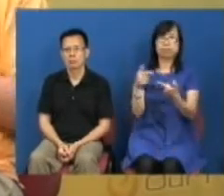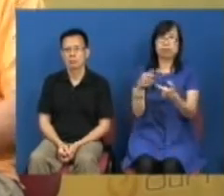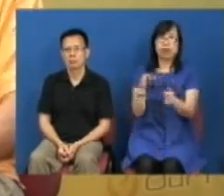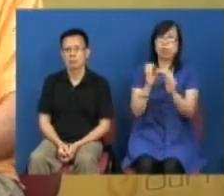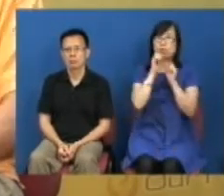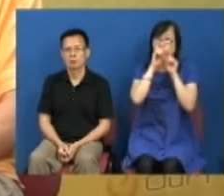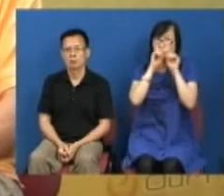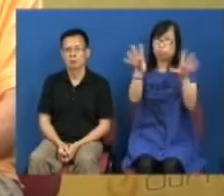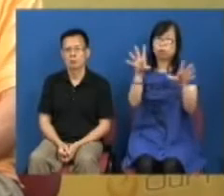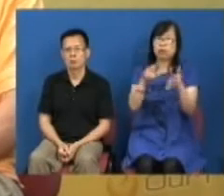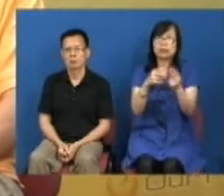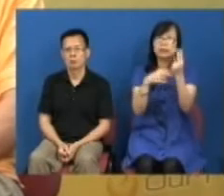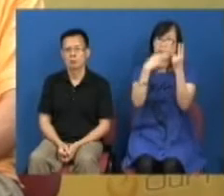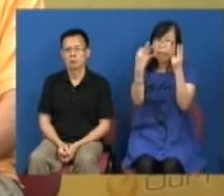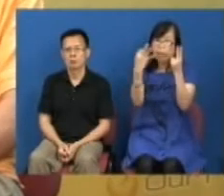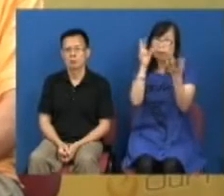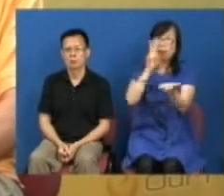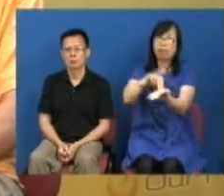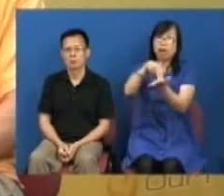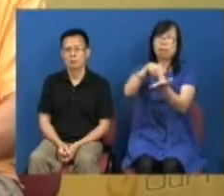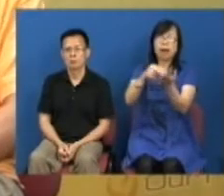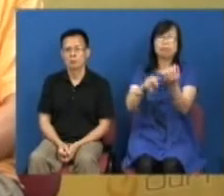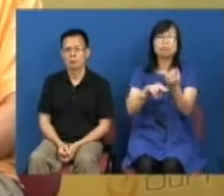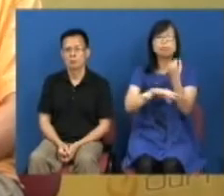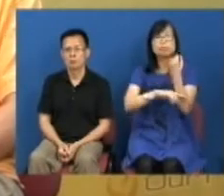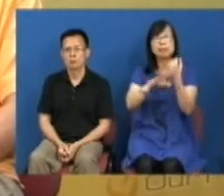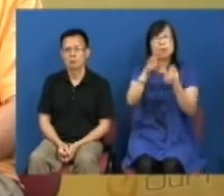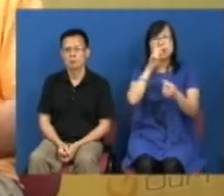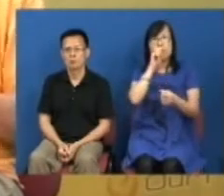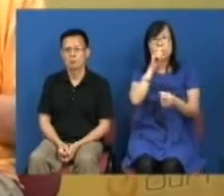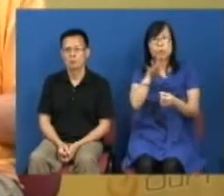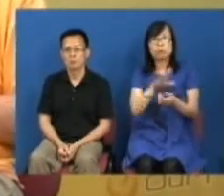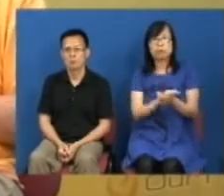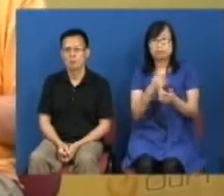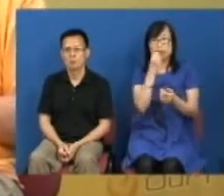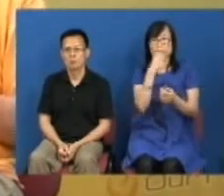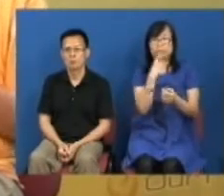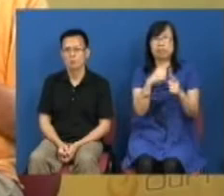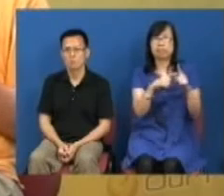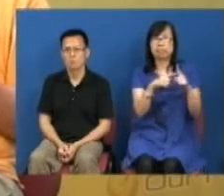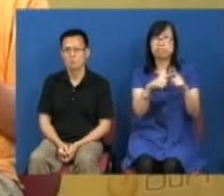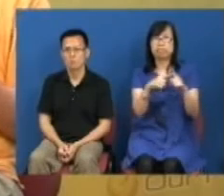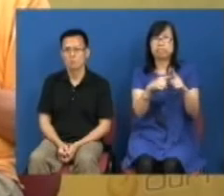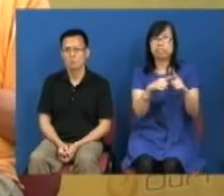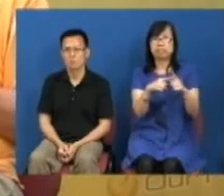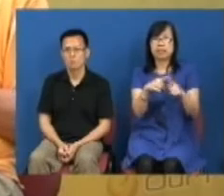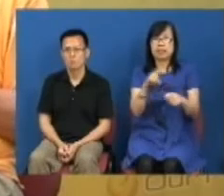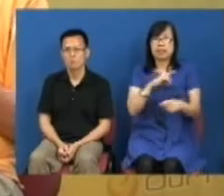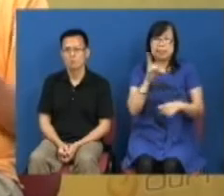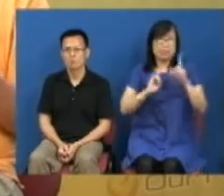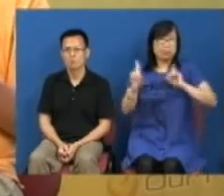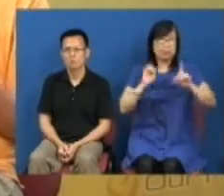23条立法而23条立法根本性地动摇到香港人的核心价值就是这个自由